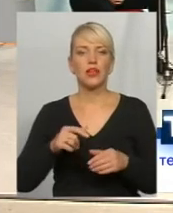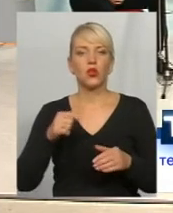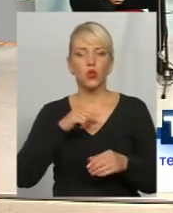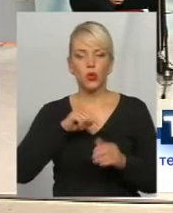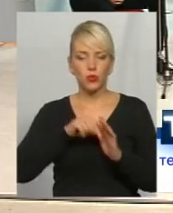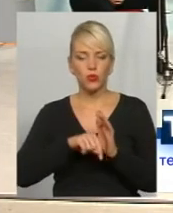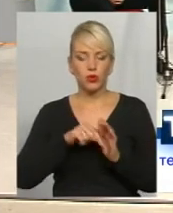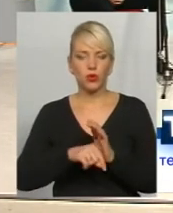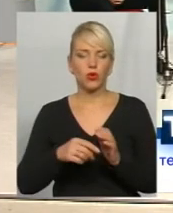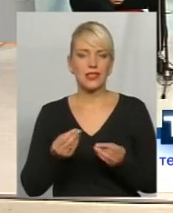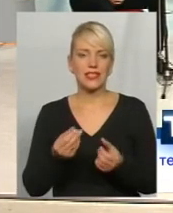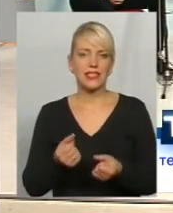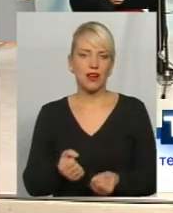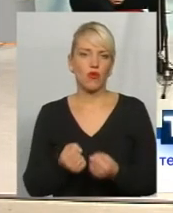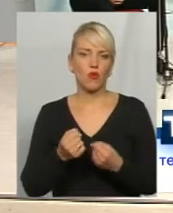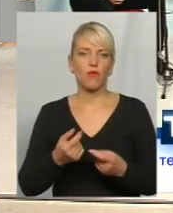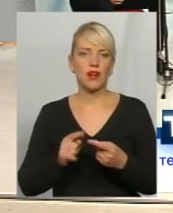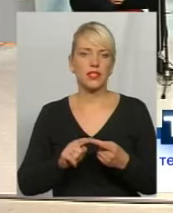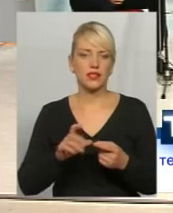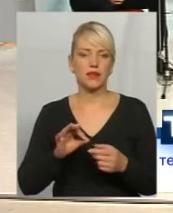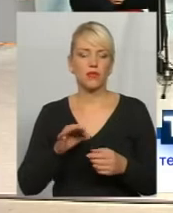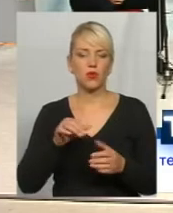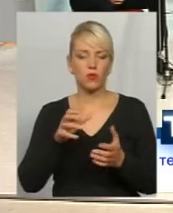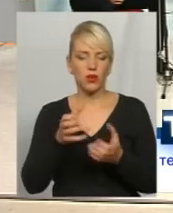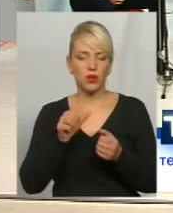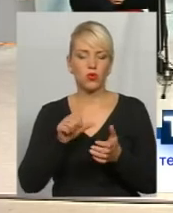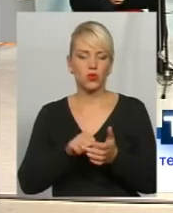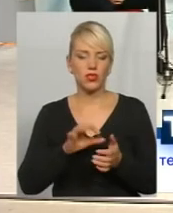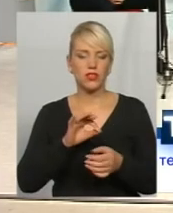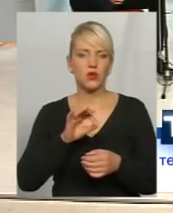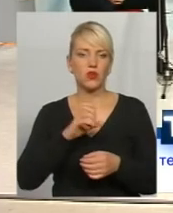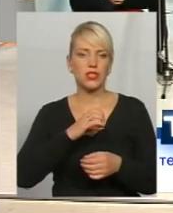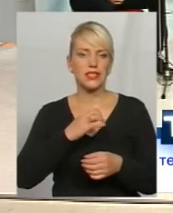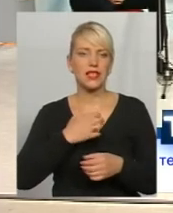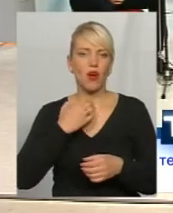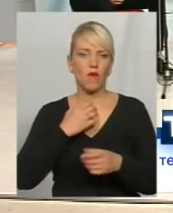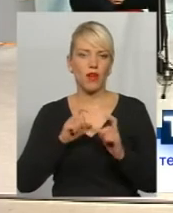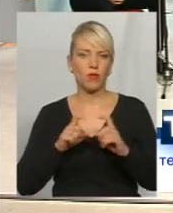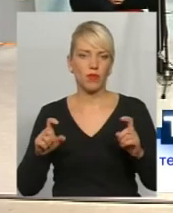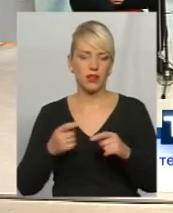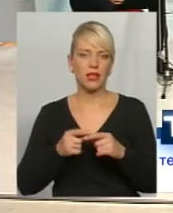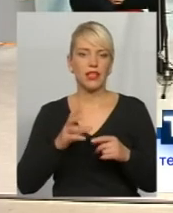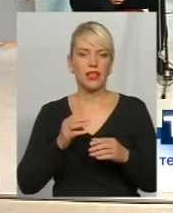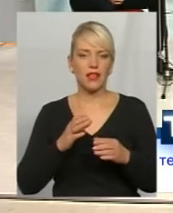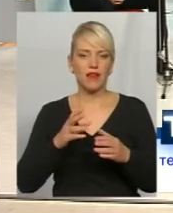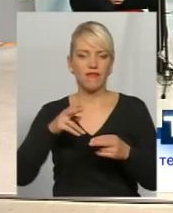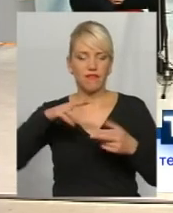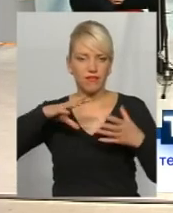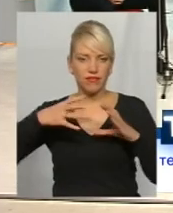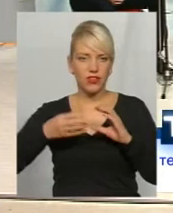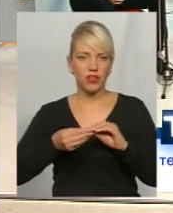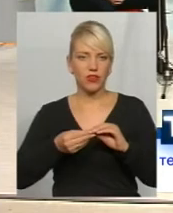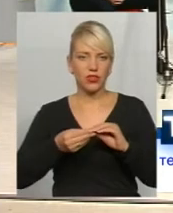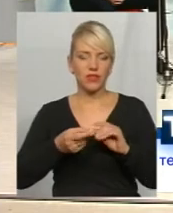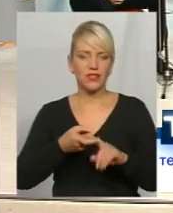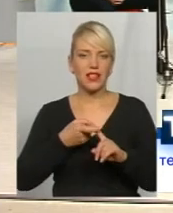бере участь у розподіленні прибутку страхової компанії. І на виході, будемо говорити так, в залежності від того, ще раз